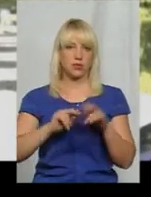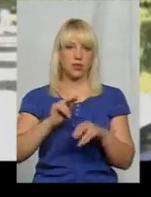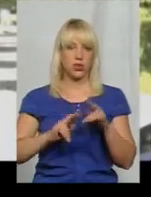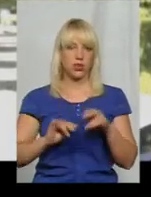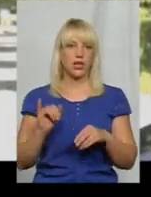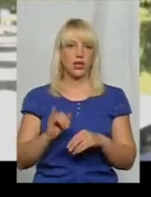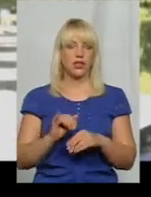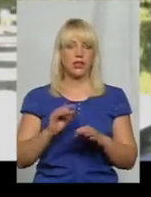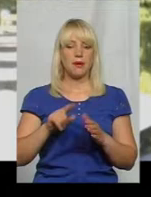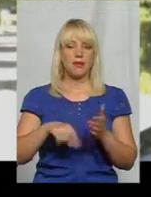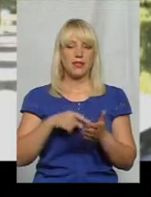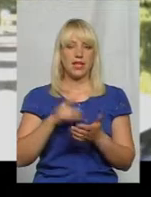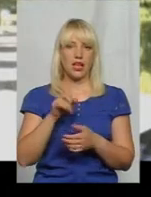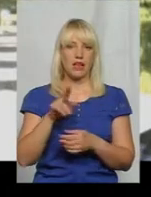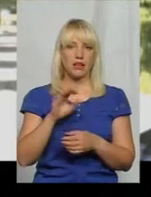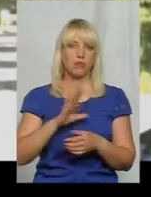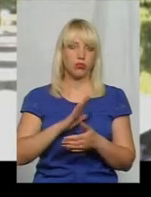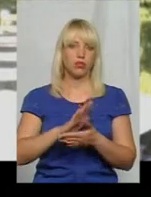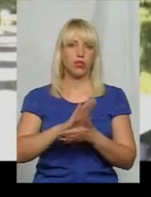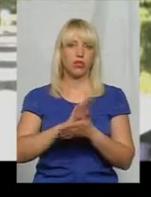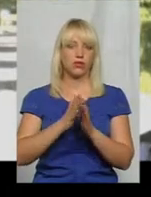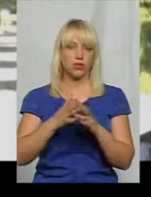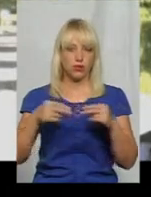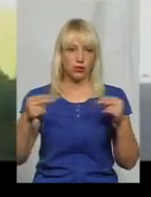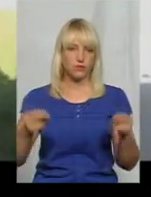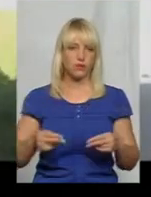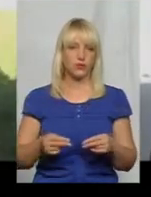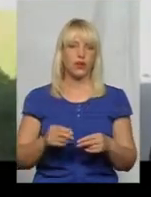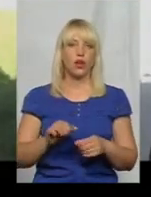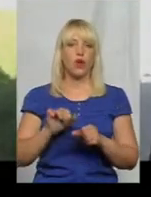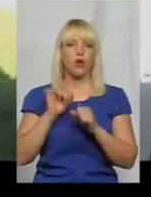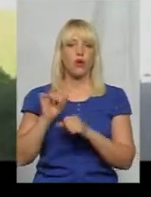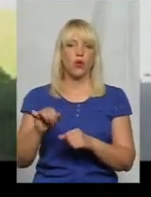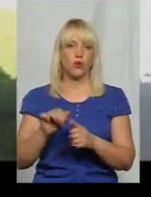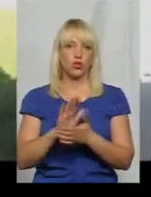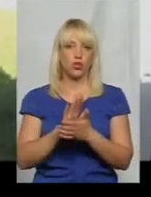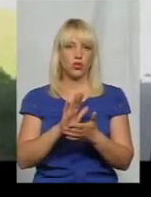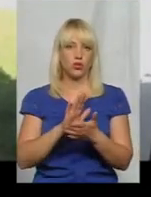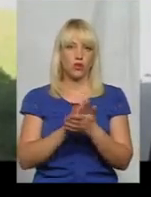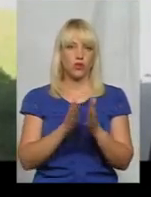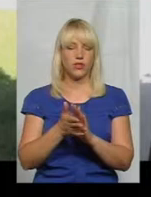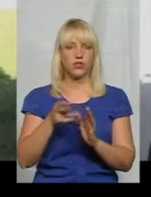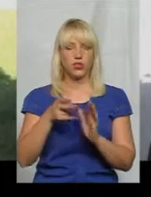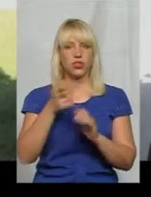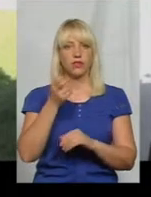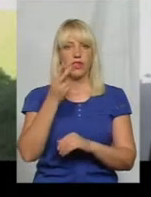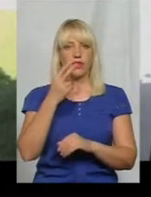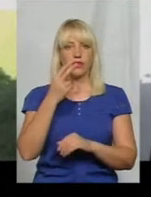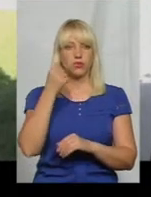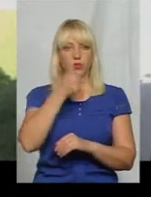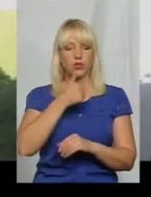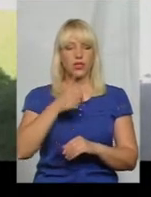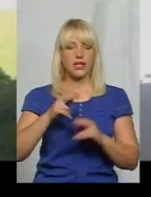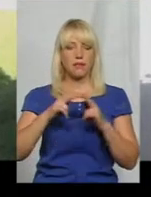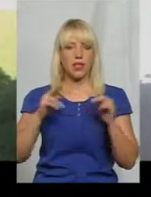з міською радою були укладені охоронні договори. З 2012 року Палац Сангушків перебуває на